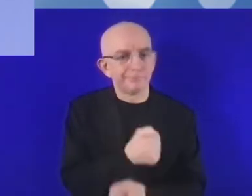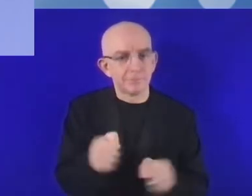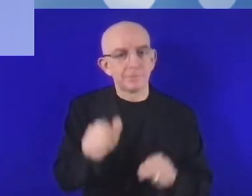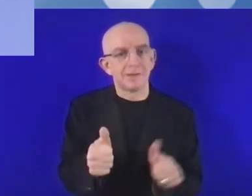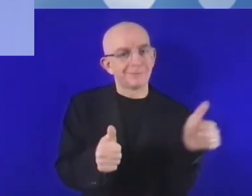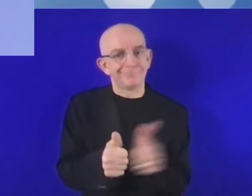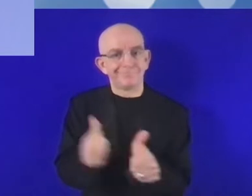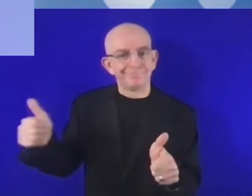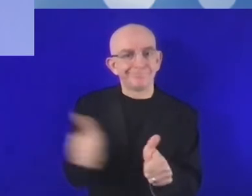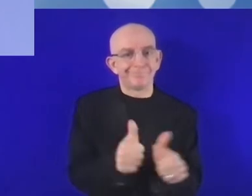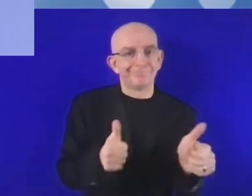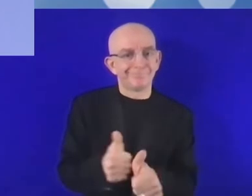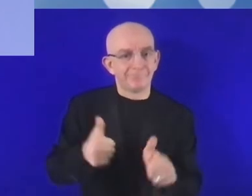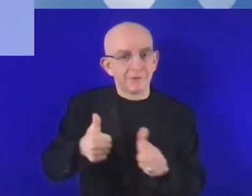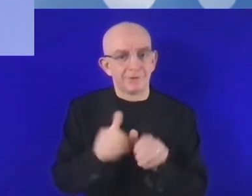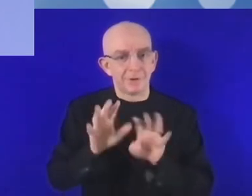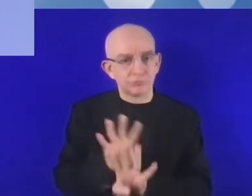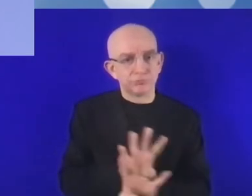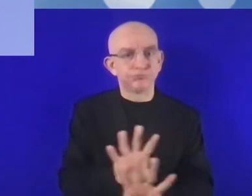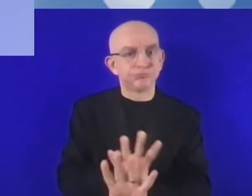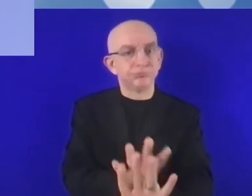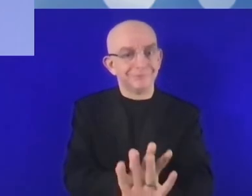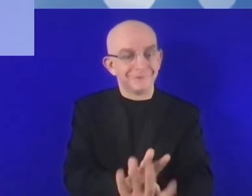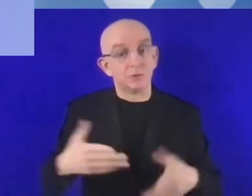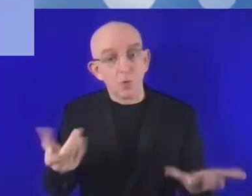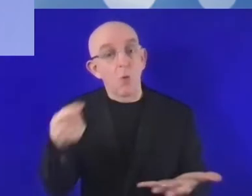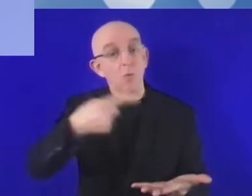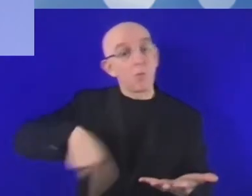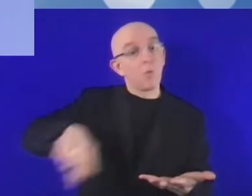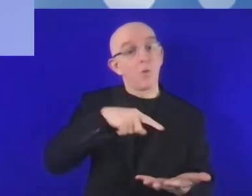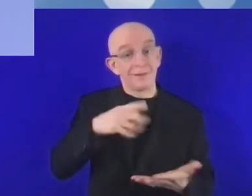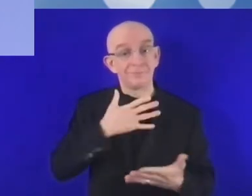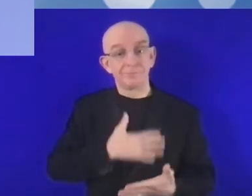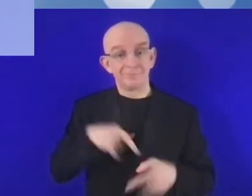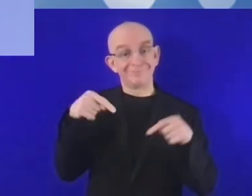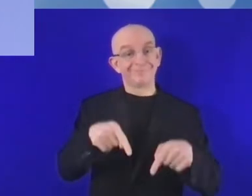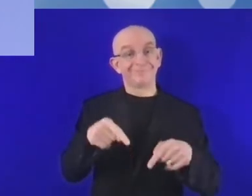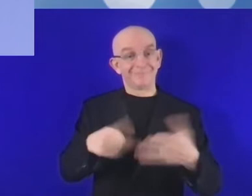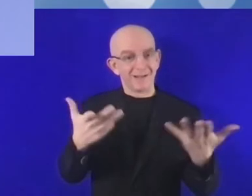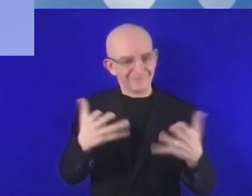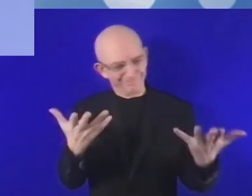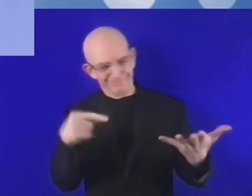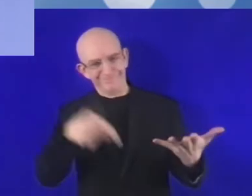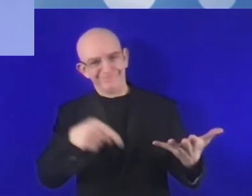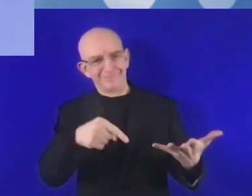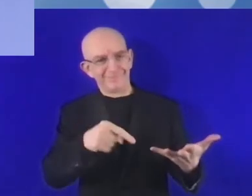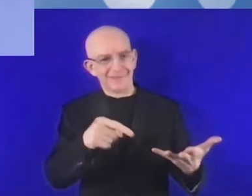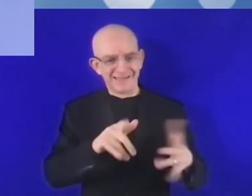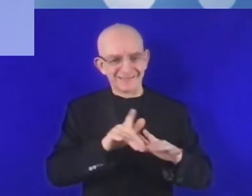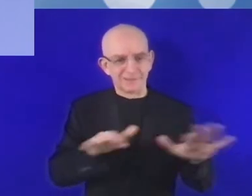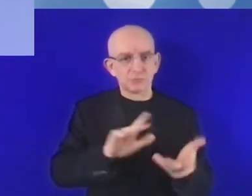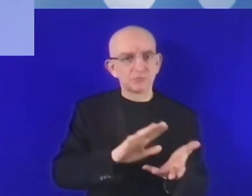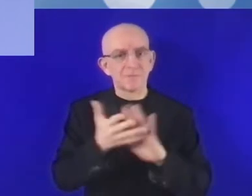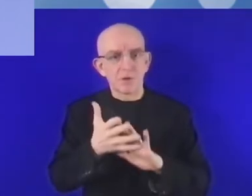dostrzec tę potrzebę szybkiej transformacji cyfrowej. Na przykład w moim